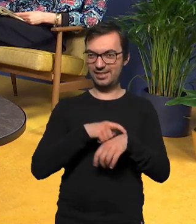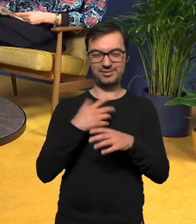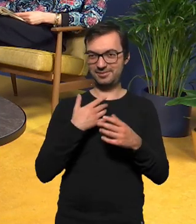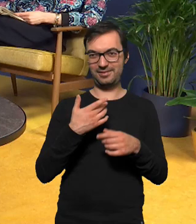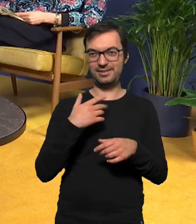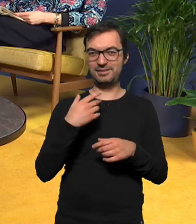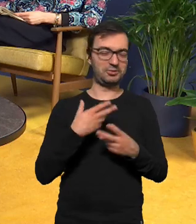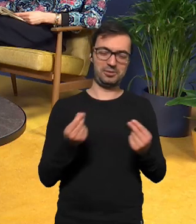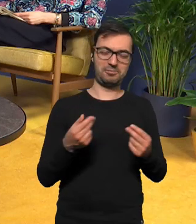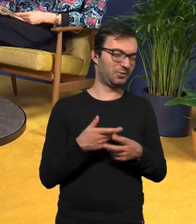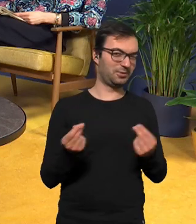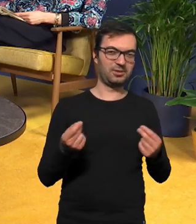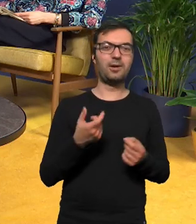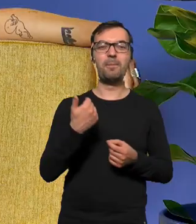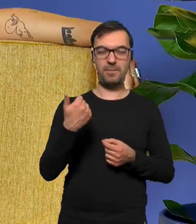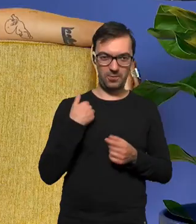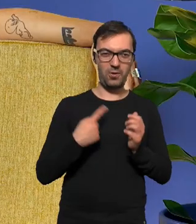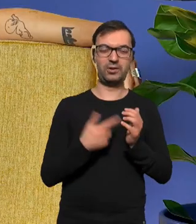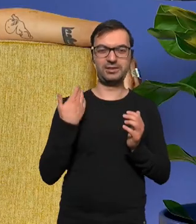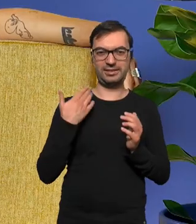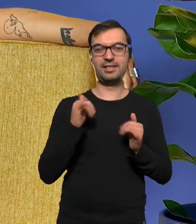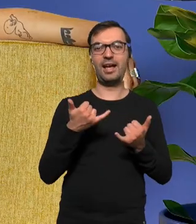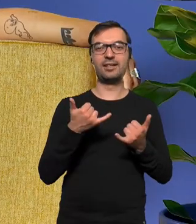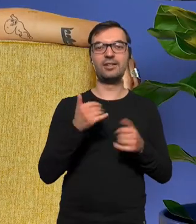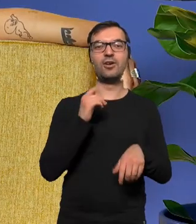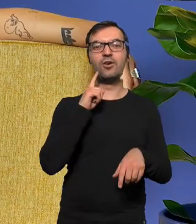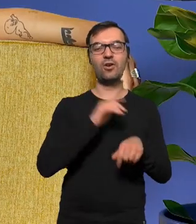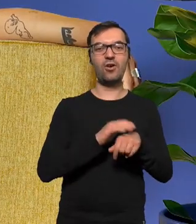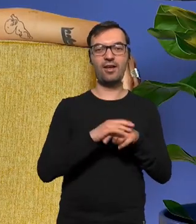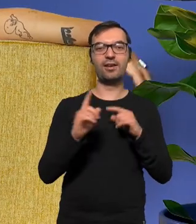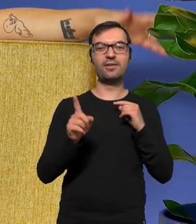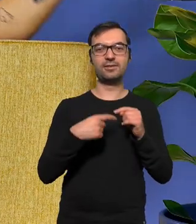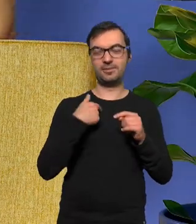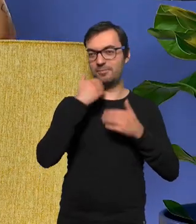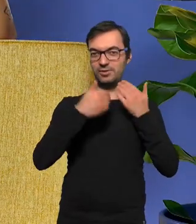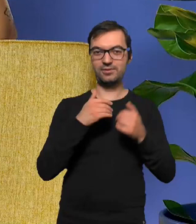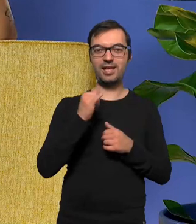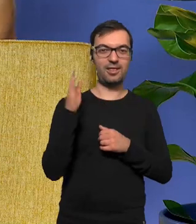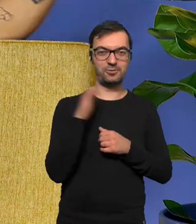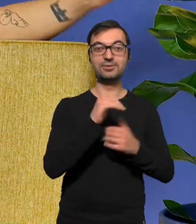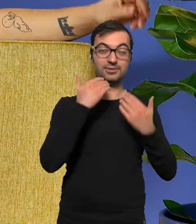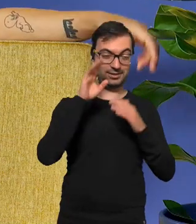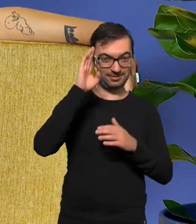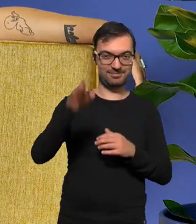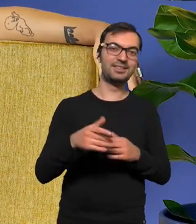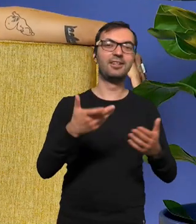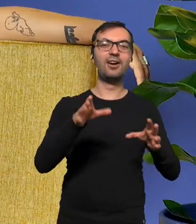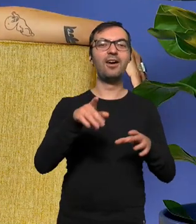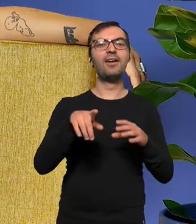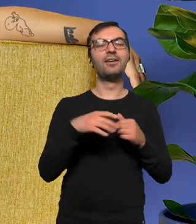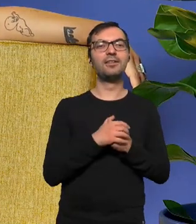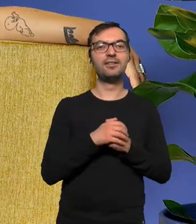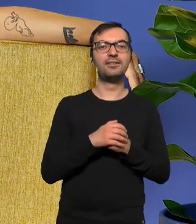tak nie trochę miałem ostatnio jak dostałem od kolegi którego pozdrowiałam Janusz dzięki dostałem